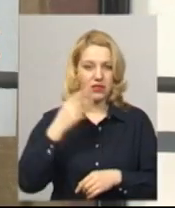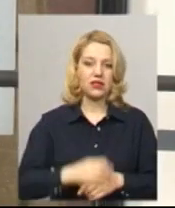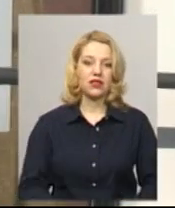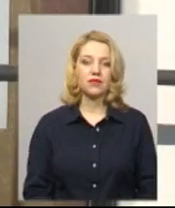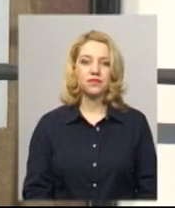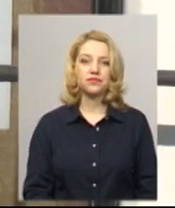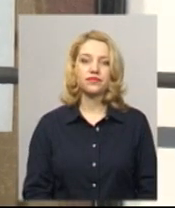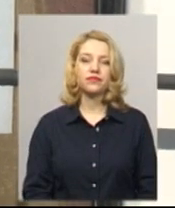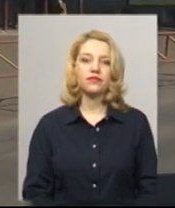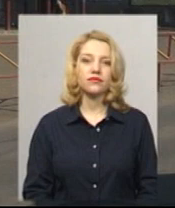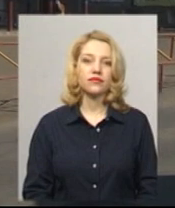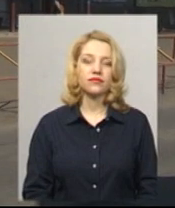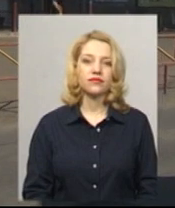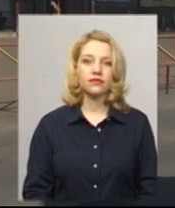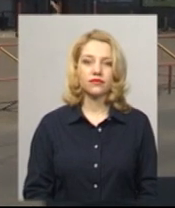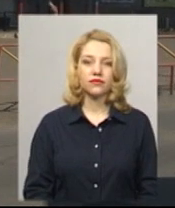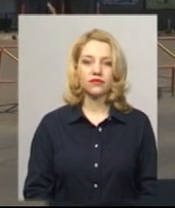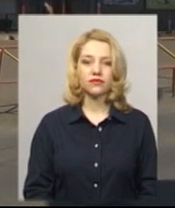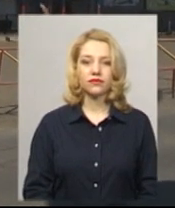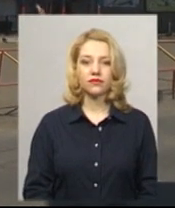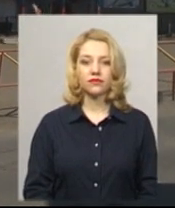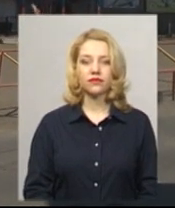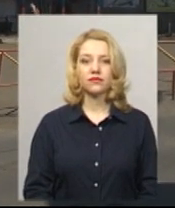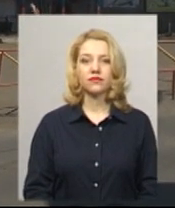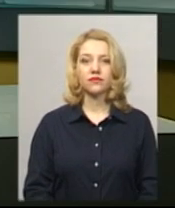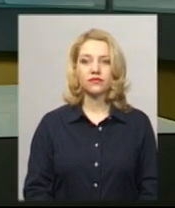Анастасія Збродова, Іван Мовчан. Новини на Суспільному. Хмельницький.